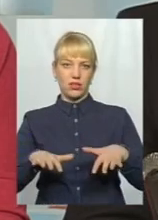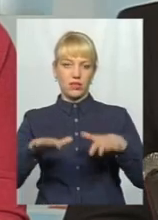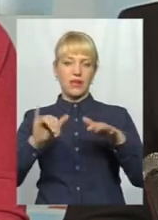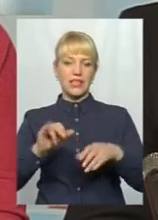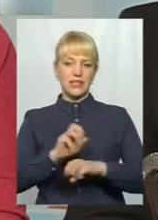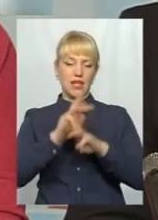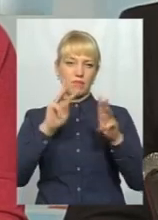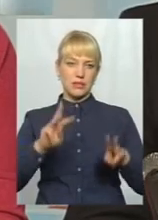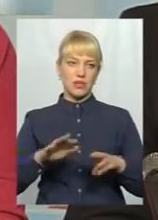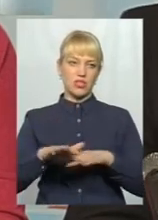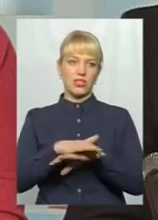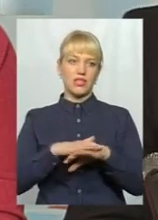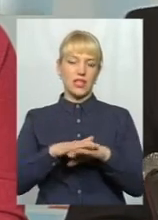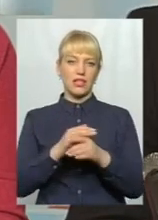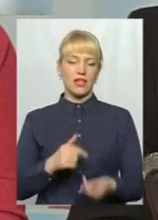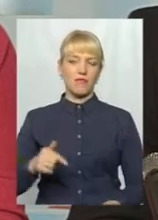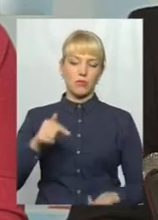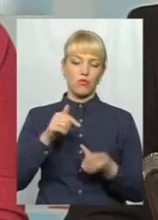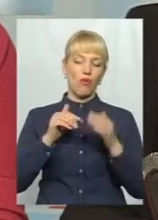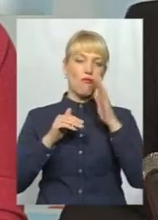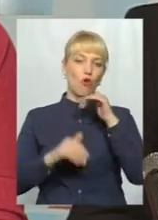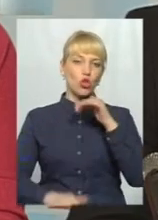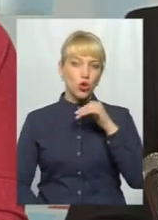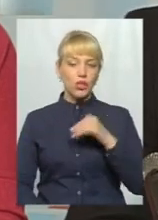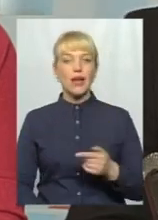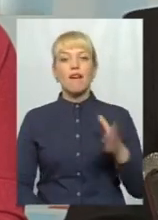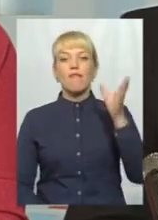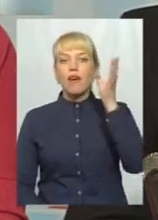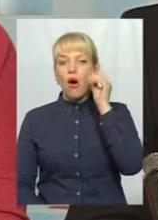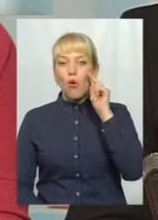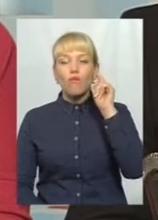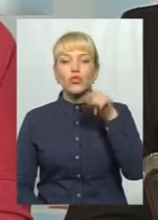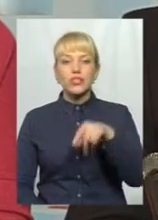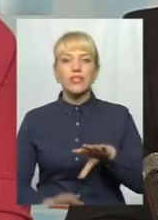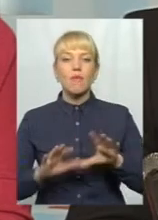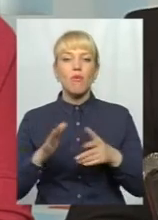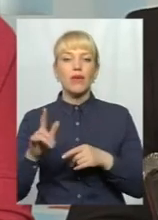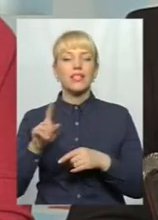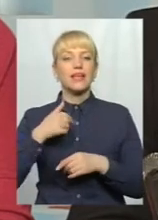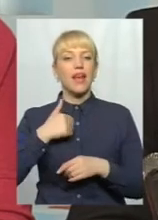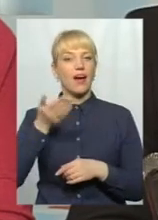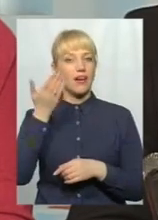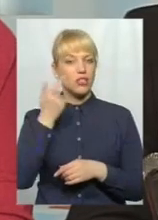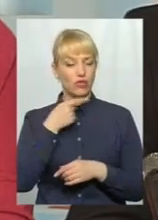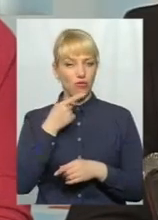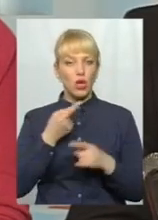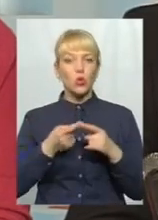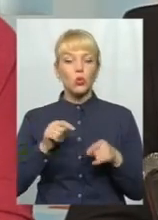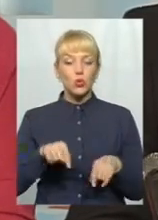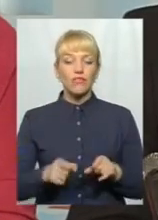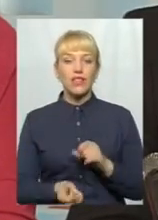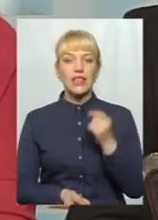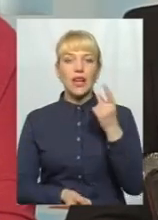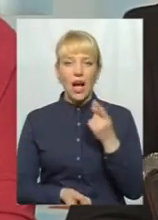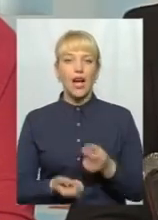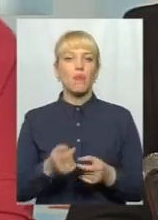відповідною водою. Тобто враховуючи ті моменти, про які я говорив раніше. Але тут проблема ще й виникає в тому, що ми